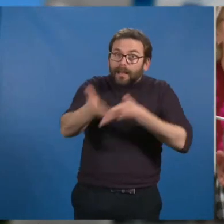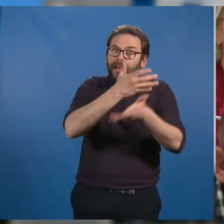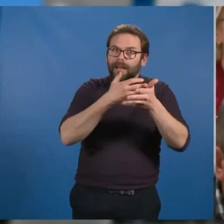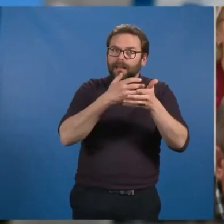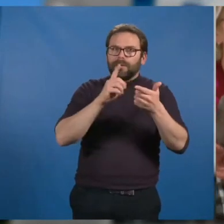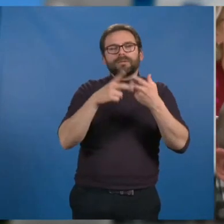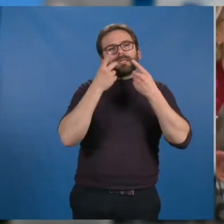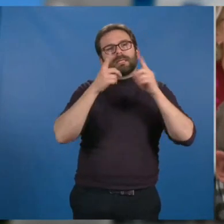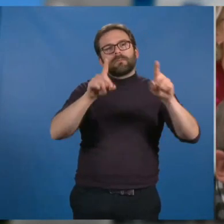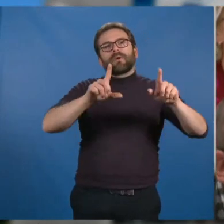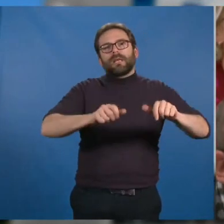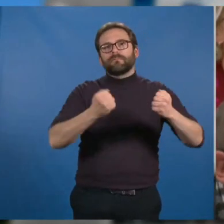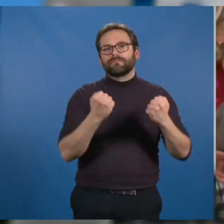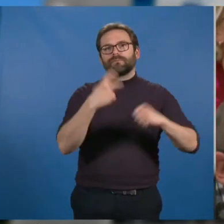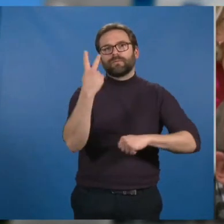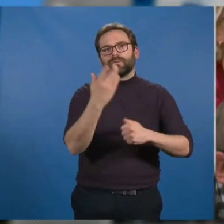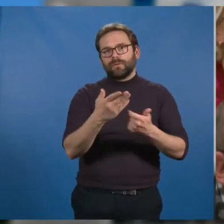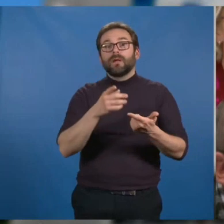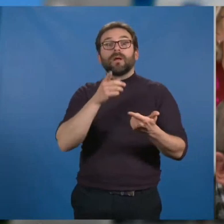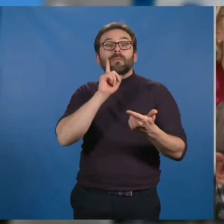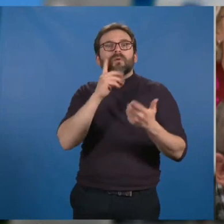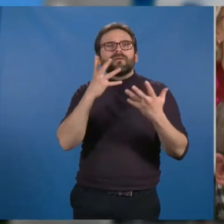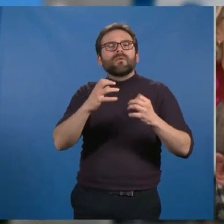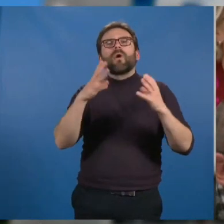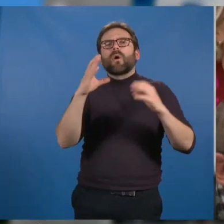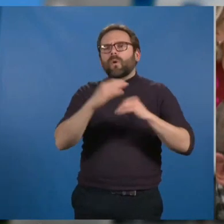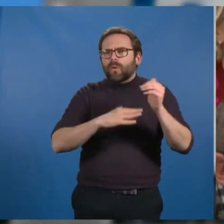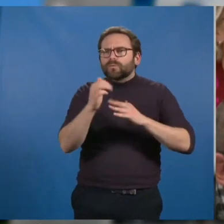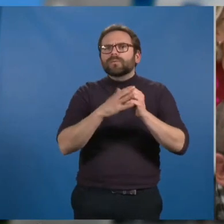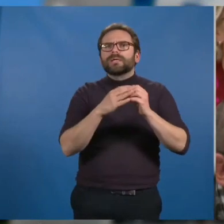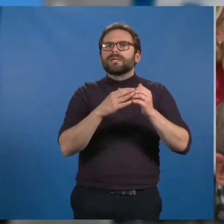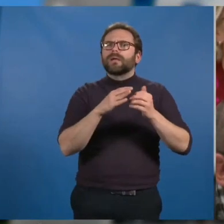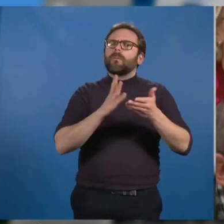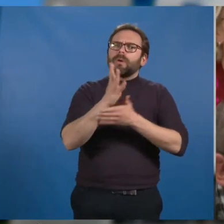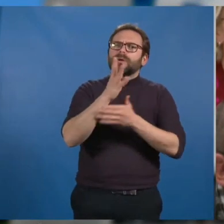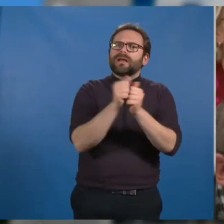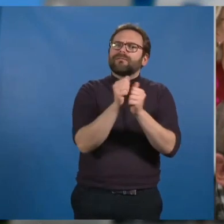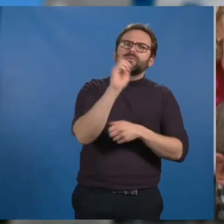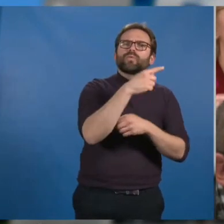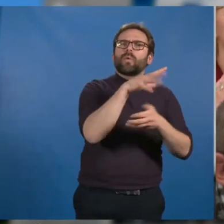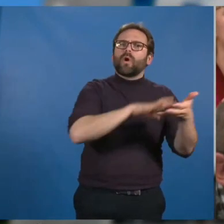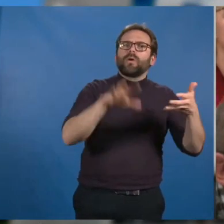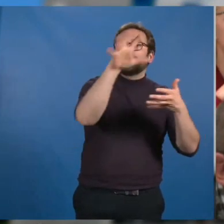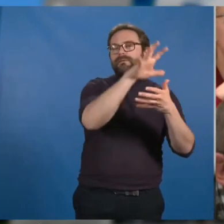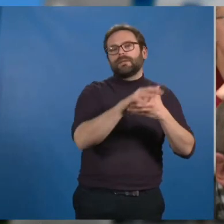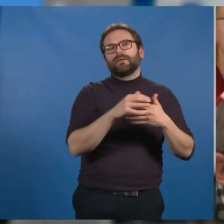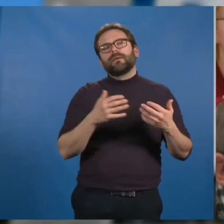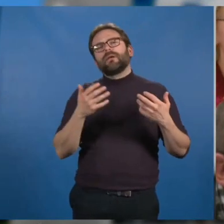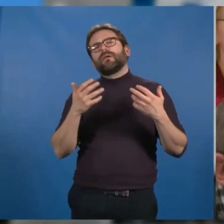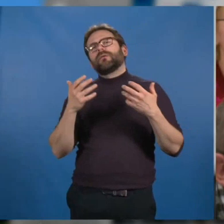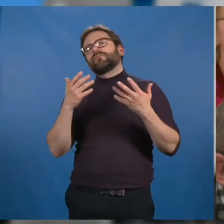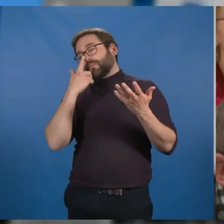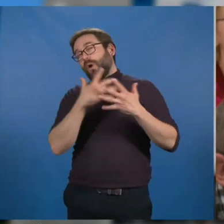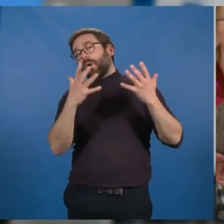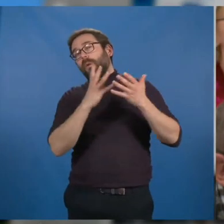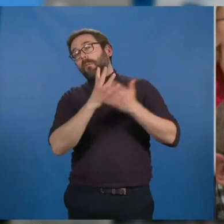de la démocratie. Puisque nous souhaitons co-construire des projets avec l'ensemble des collectivités, il ne faudrait pas laisser entendre que sur les grands